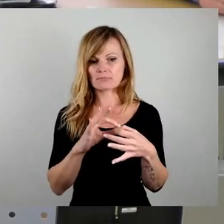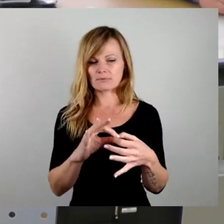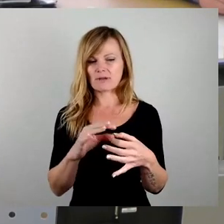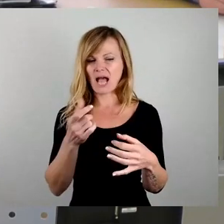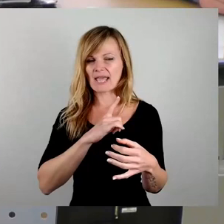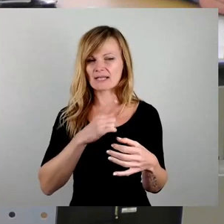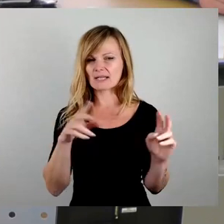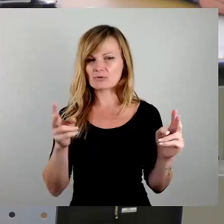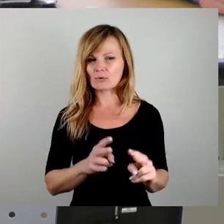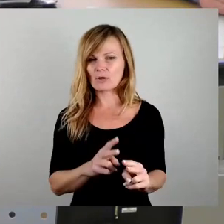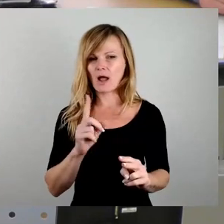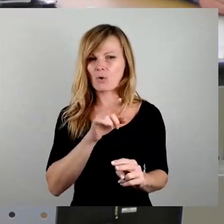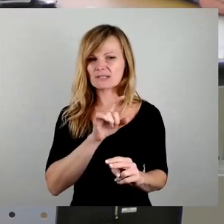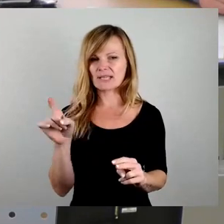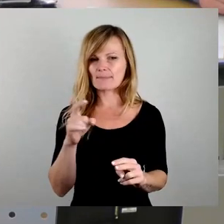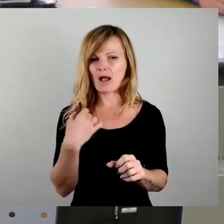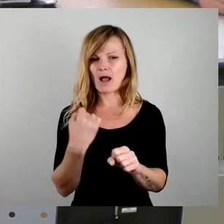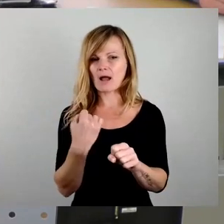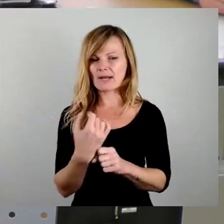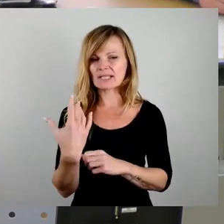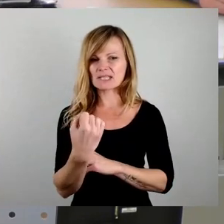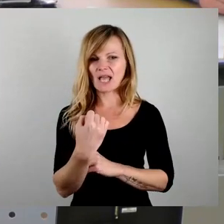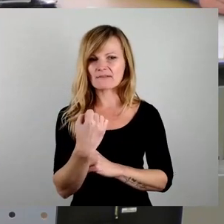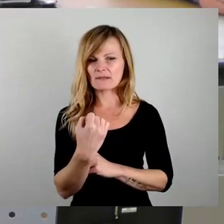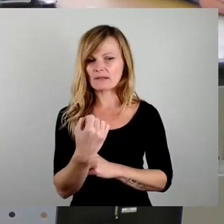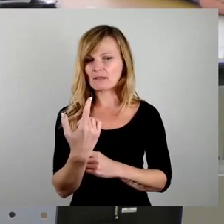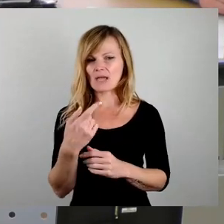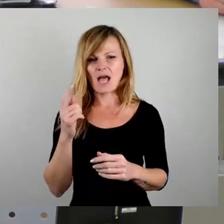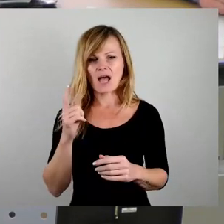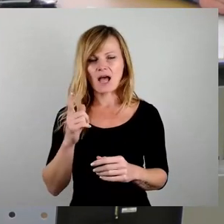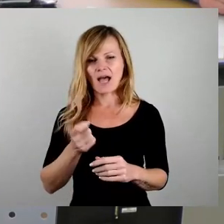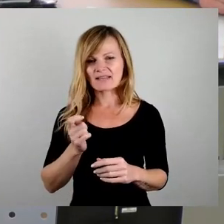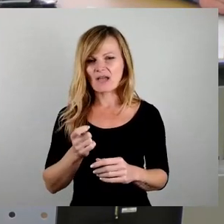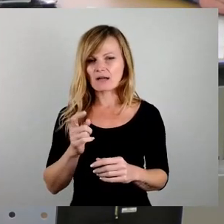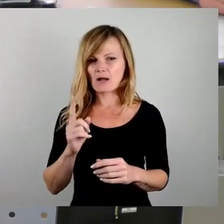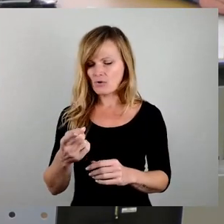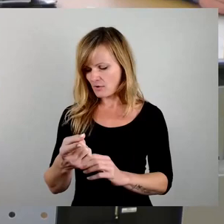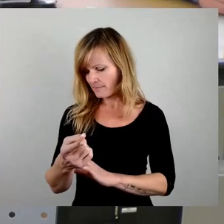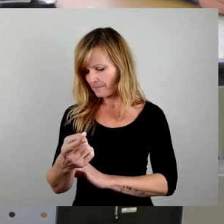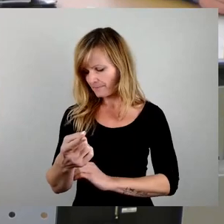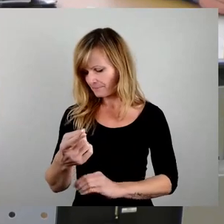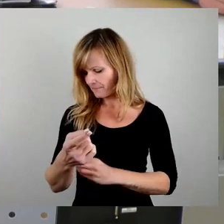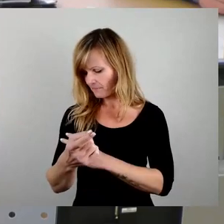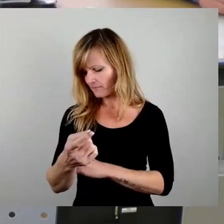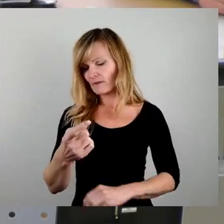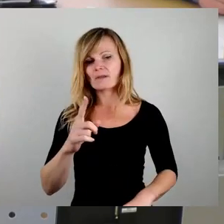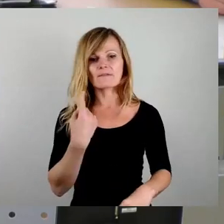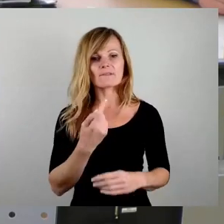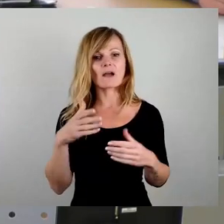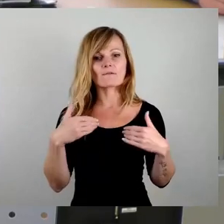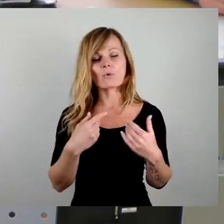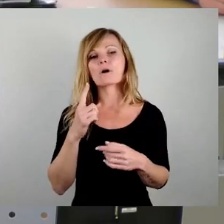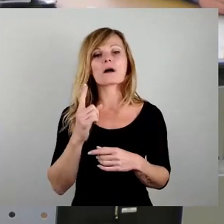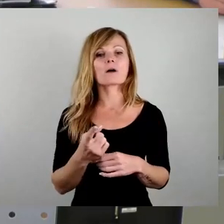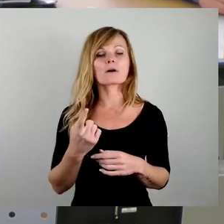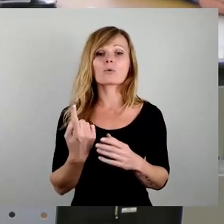Arbeitskräfterezession an manchen Stellen ist, auch im Handwerk, sollten wir sehr, sehr froh sein, dass wir als Landeshauptstadt, und da muss man auch mal dem Oberbürgermeister danken an der